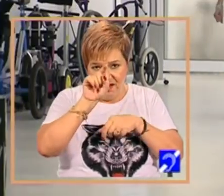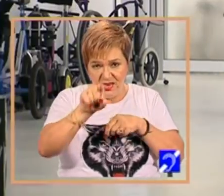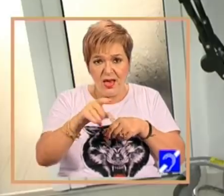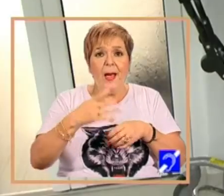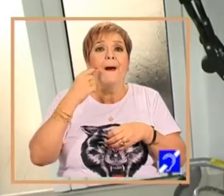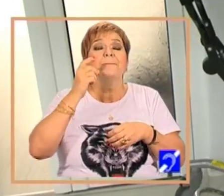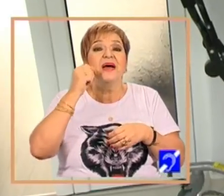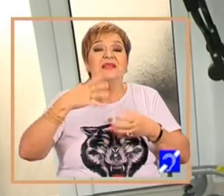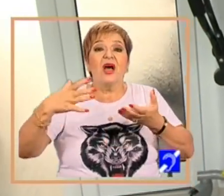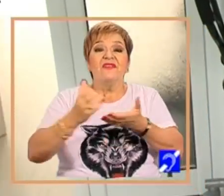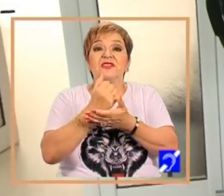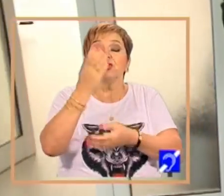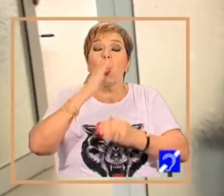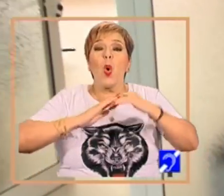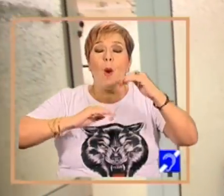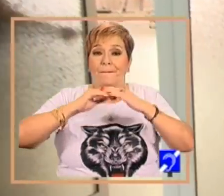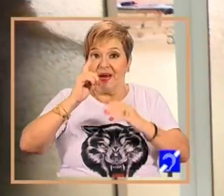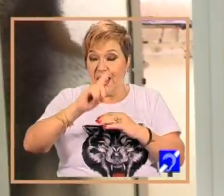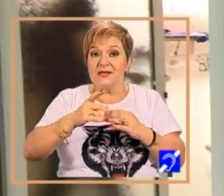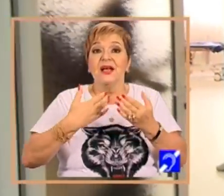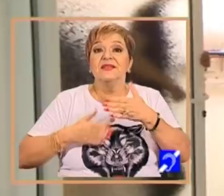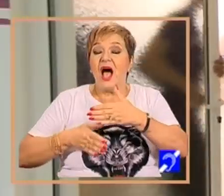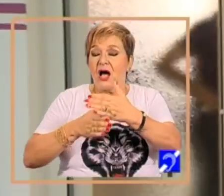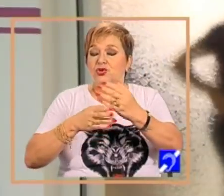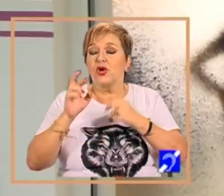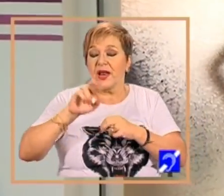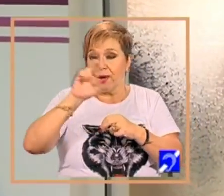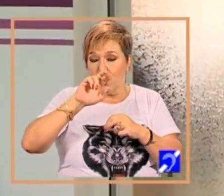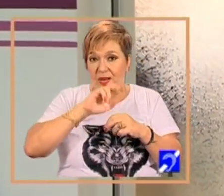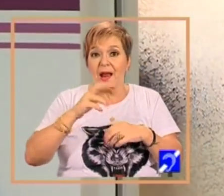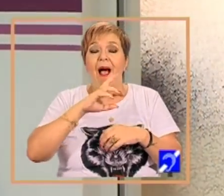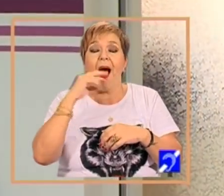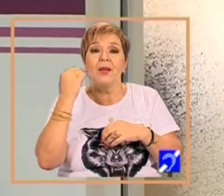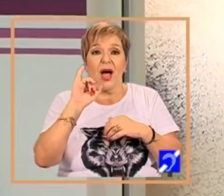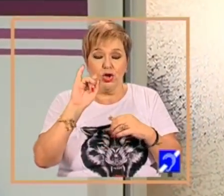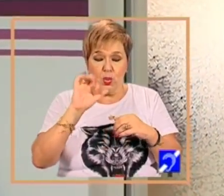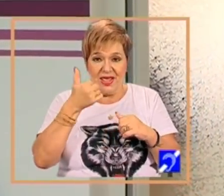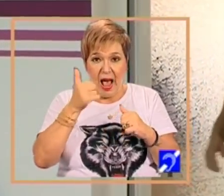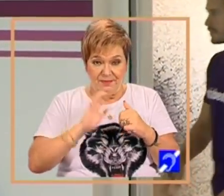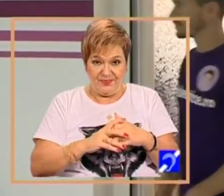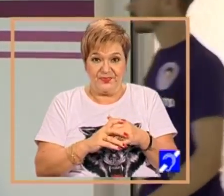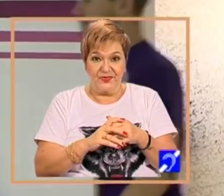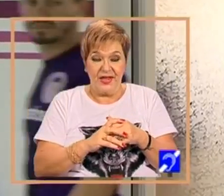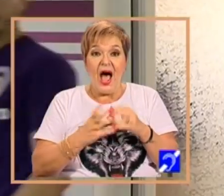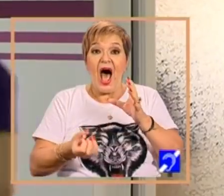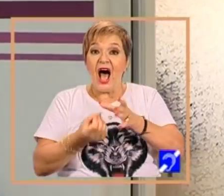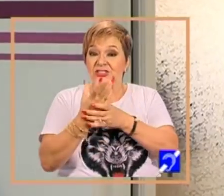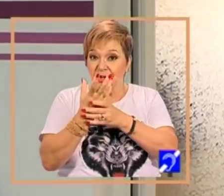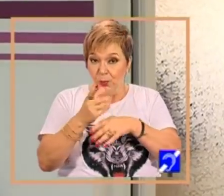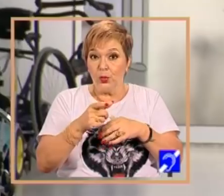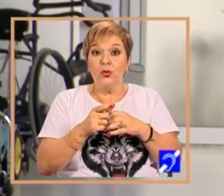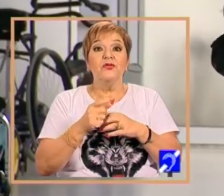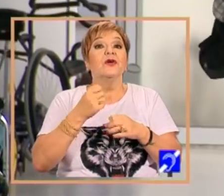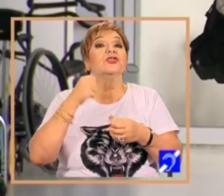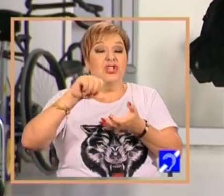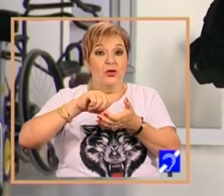înființat complexul de servicii socio-medicale Maria Beatrice din Alba Iulia. Și-a început activitatea